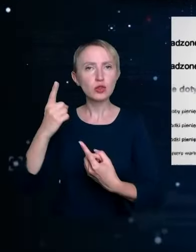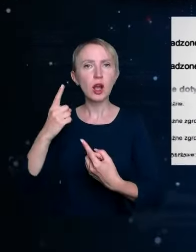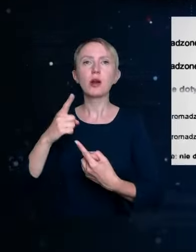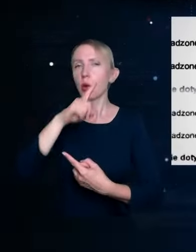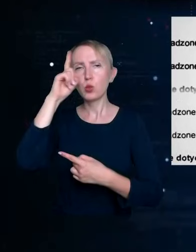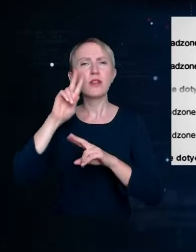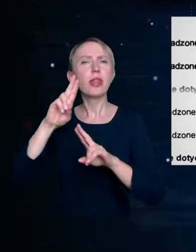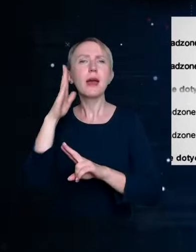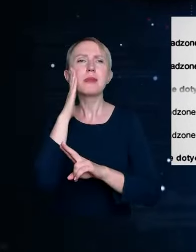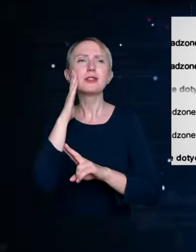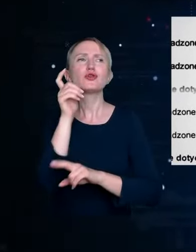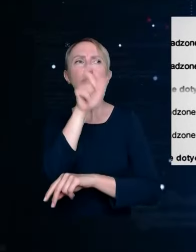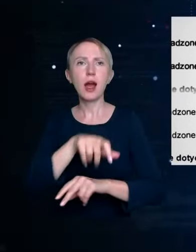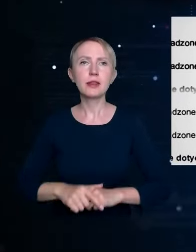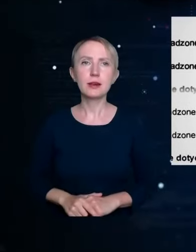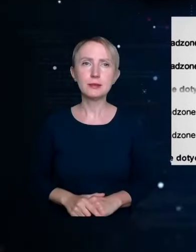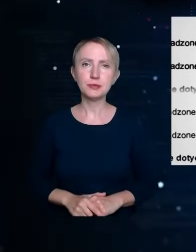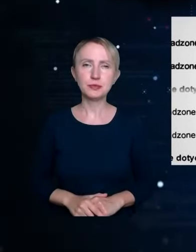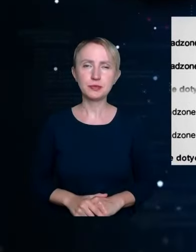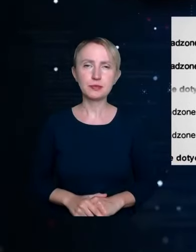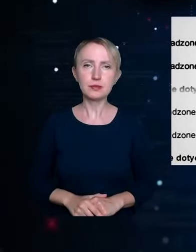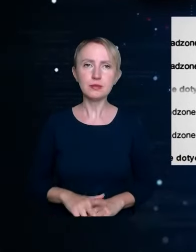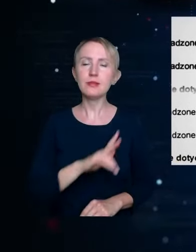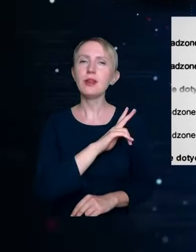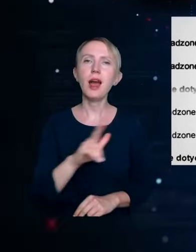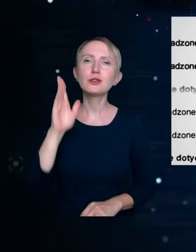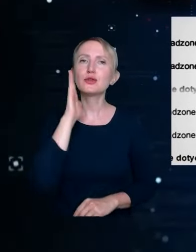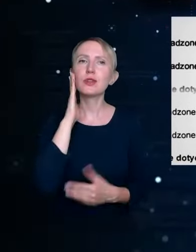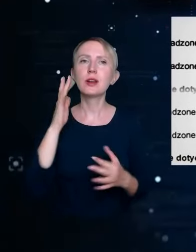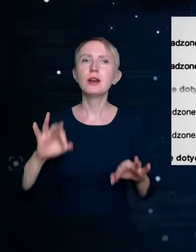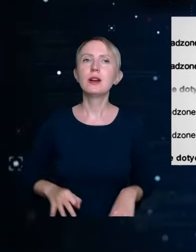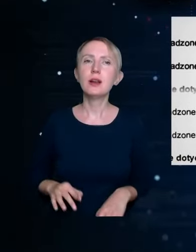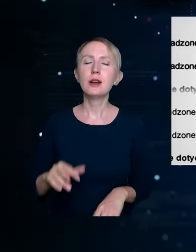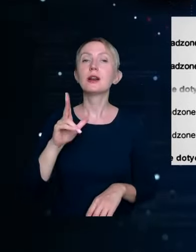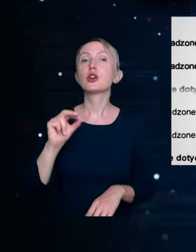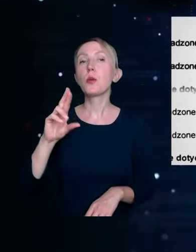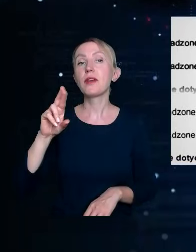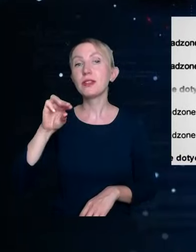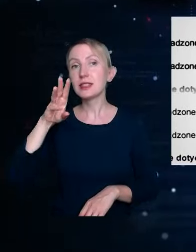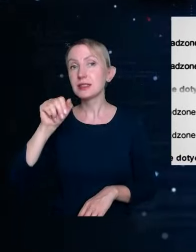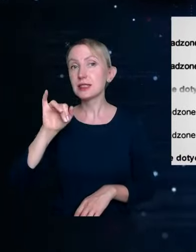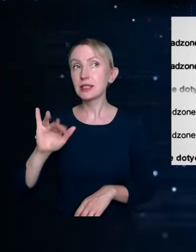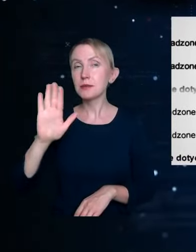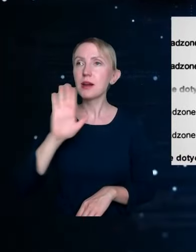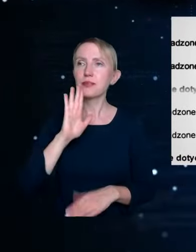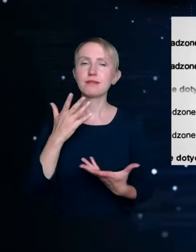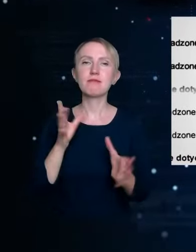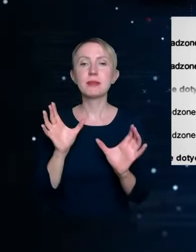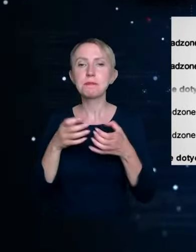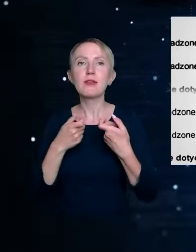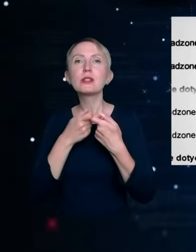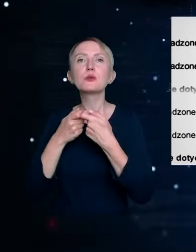najemcach, więc tutaj wszyscy wiemy o tym, że Pan Kropiwnicki można powiedzieć, że ma taką małą wspólnotę mieszkaniową